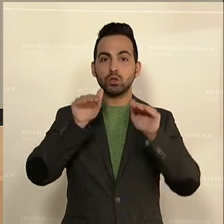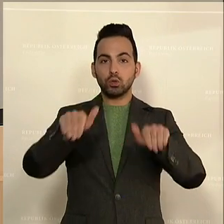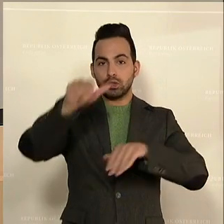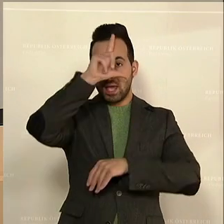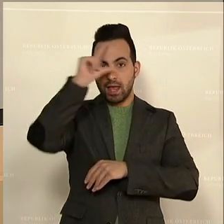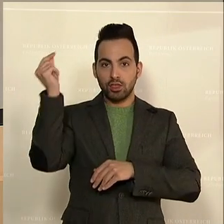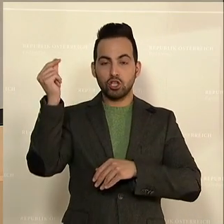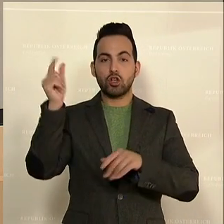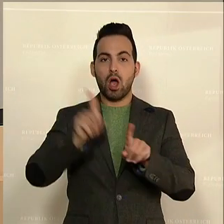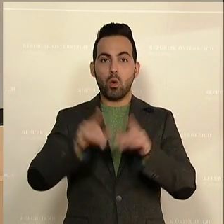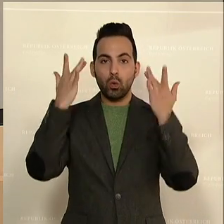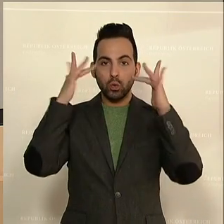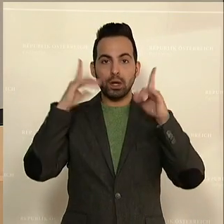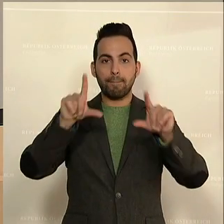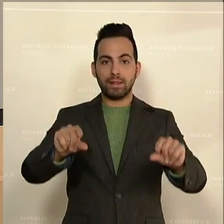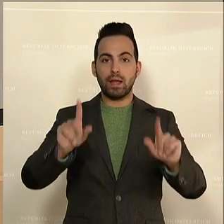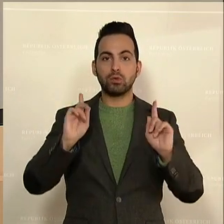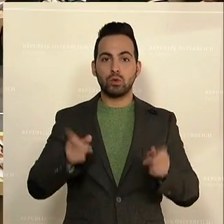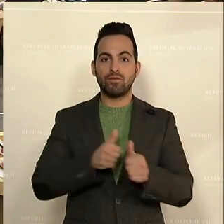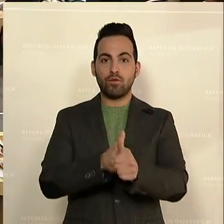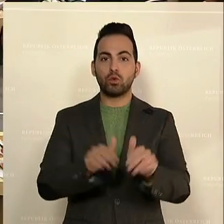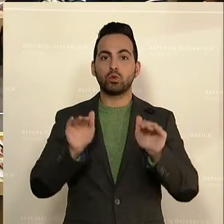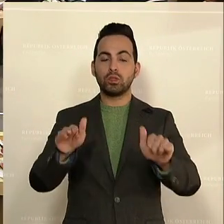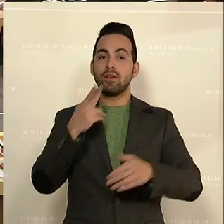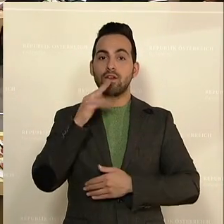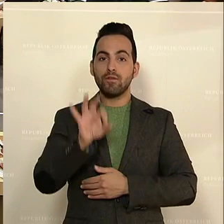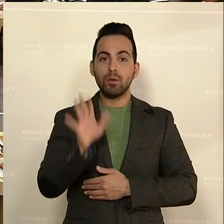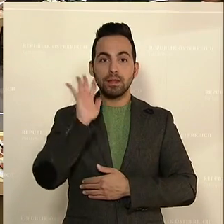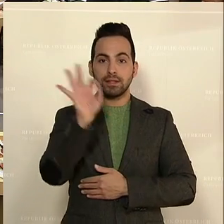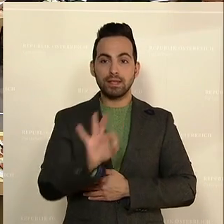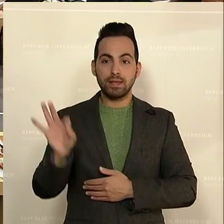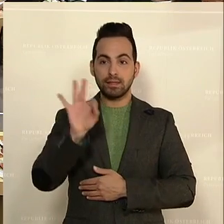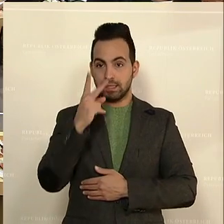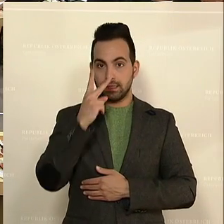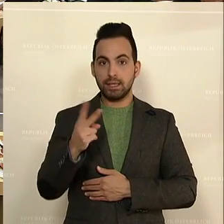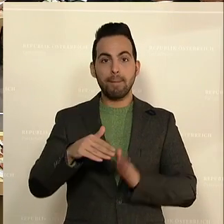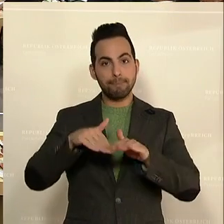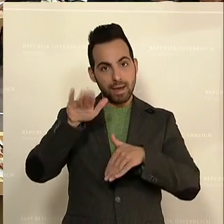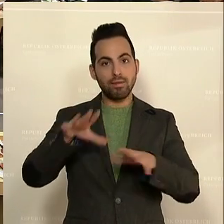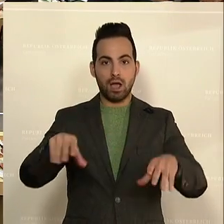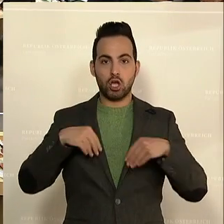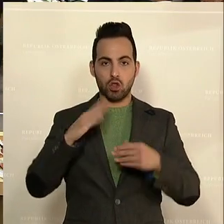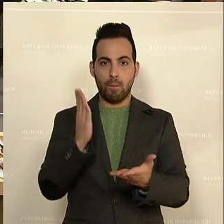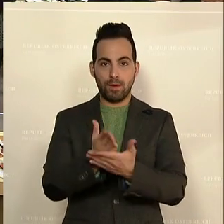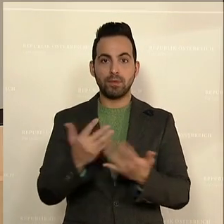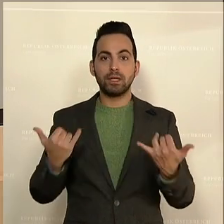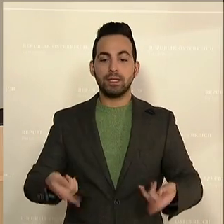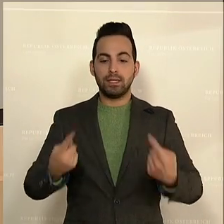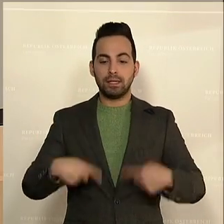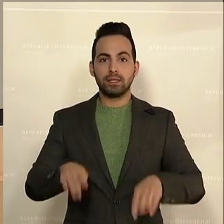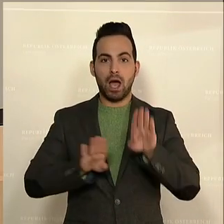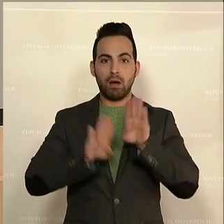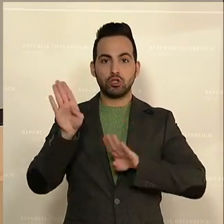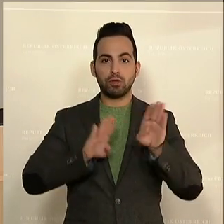kultureller und religiöser Minderheiten vor Verfolgung. Wer dafür ist, den ich um ein Zeichen. Auch das ist mit Mehrheit angenommen. Kommen wir nun zur